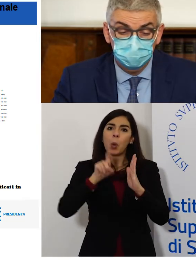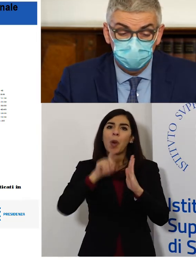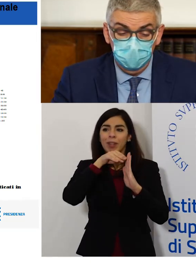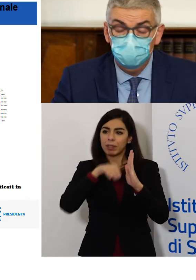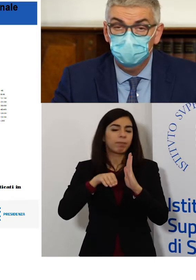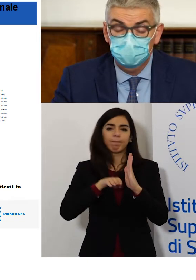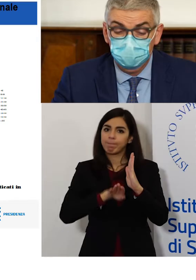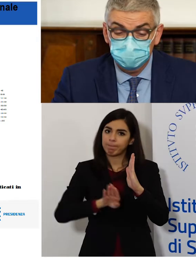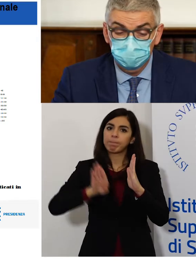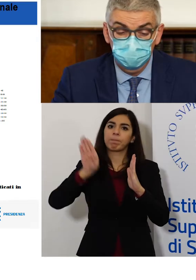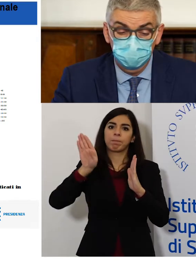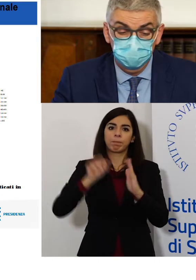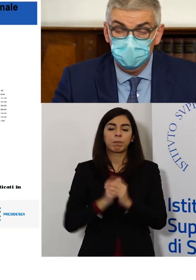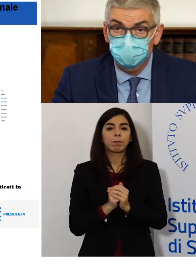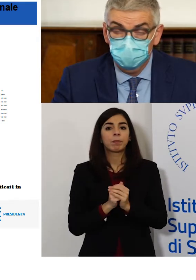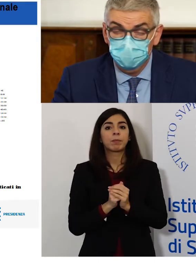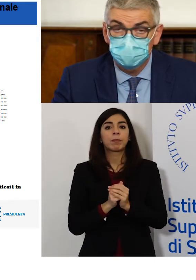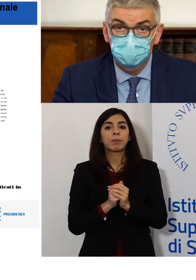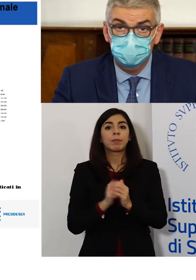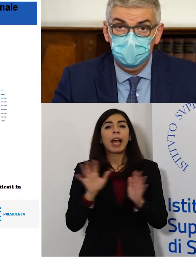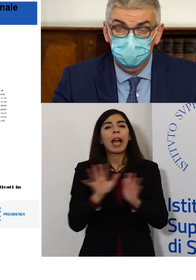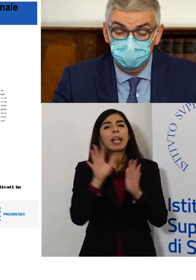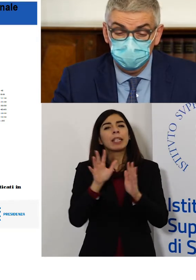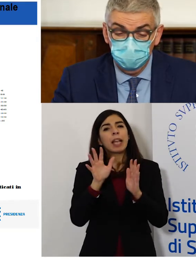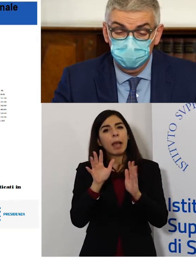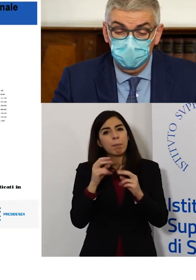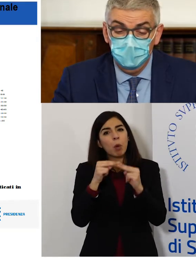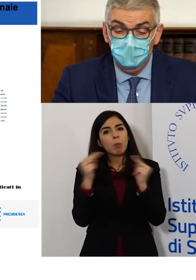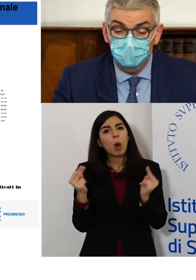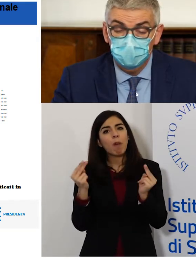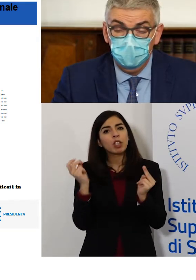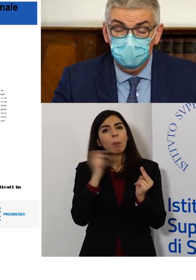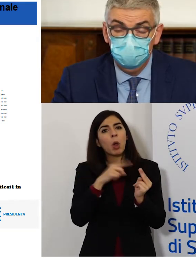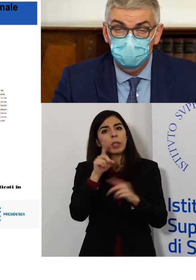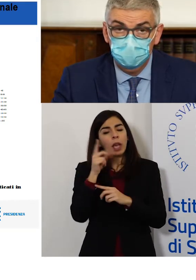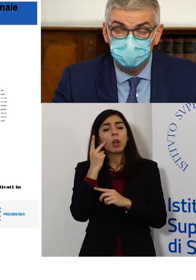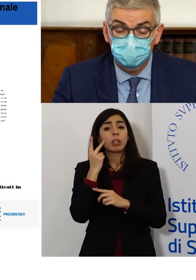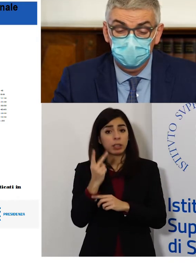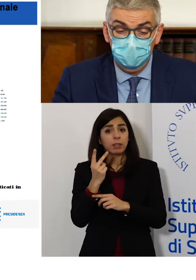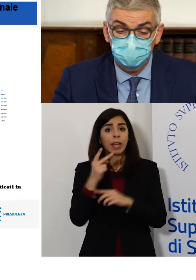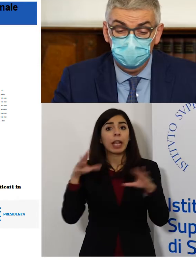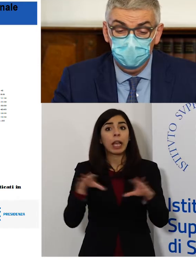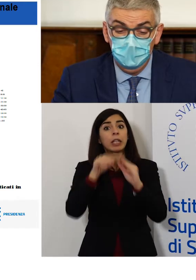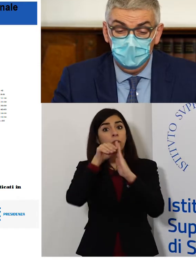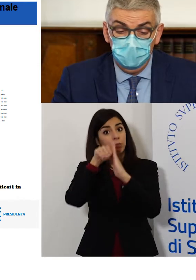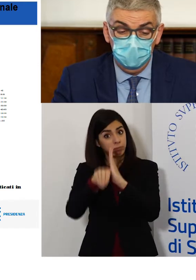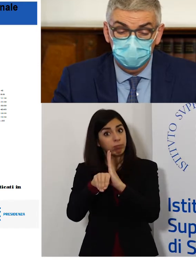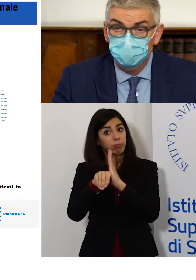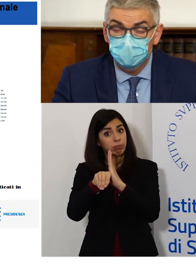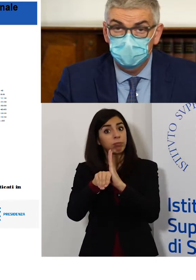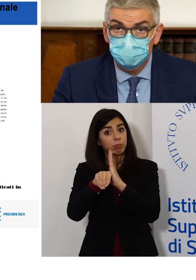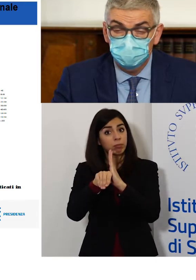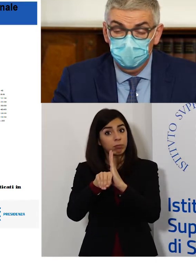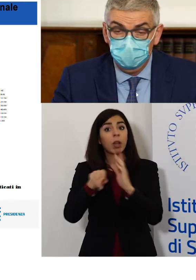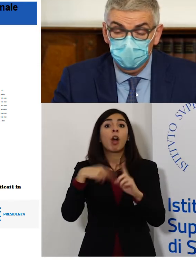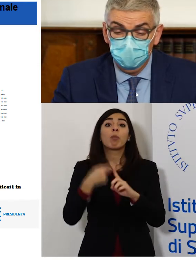c'è un'indicazione per esempio della provincia di Bozzano dove si nota un inizio di decrescita e la